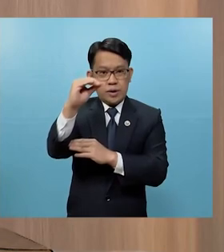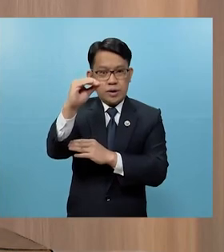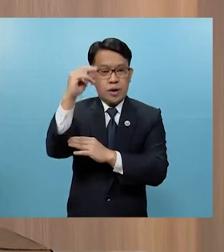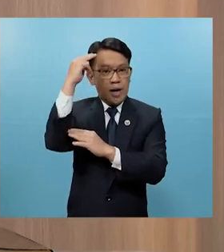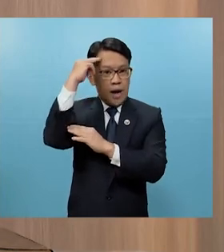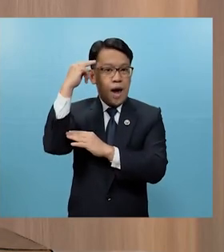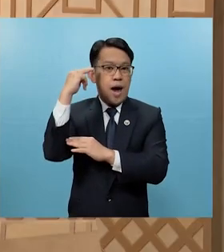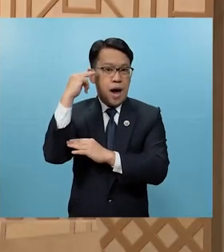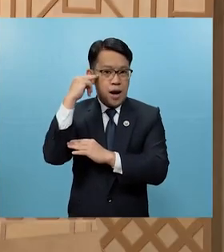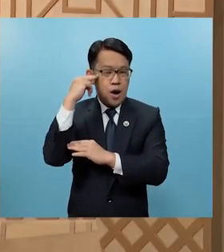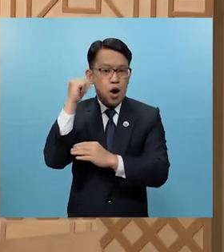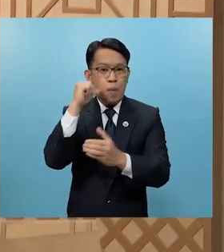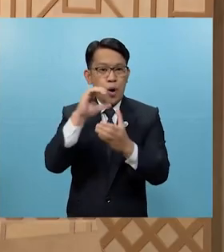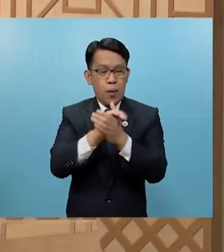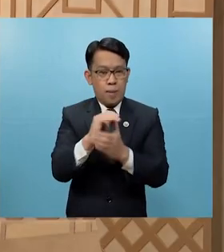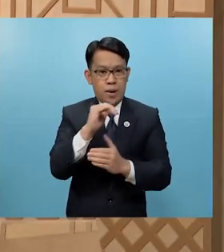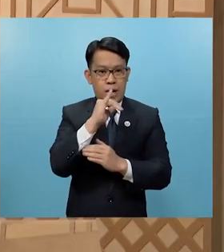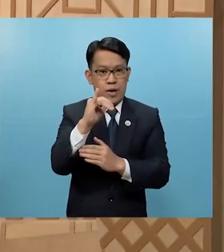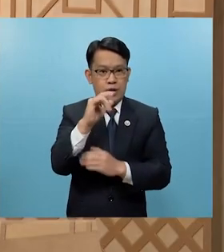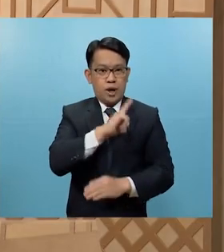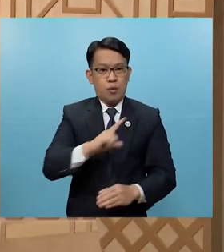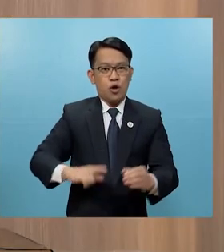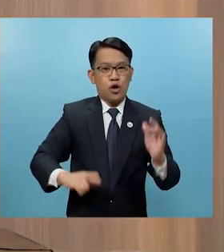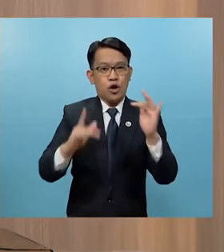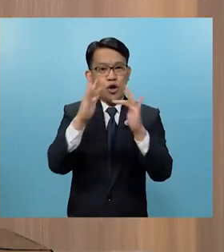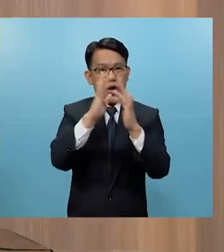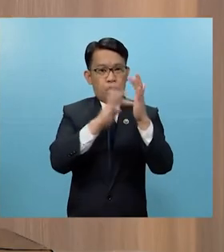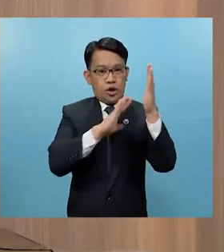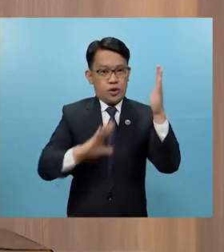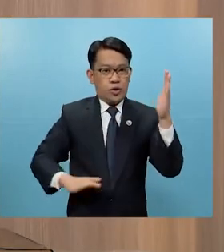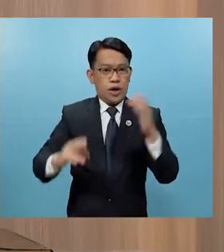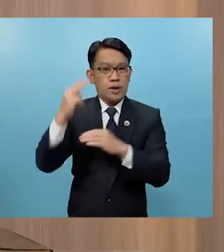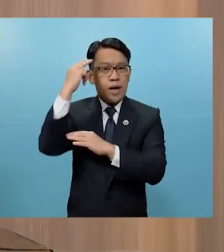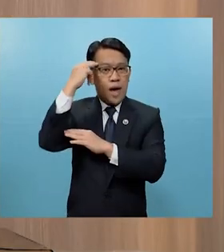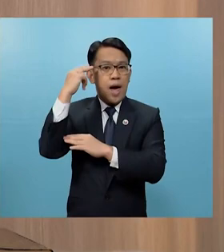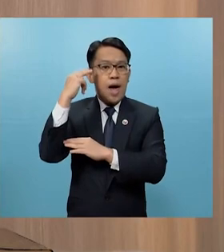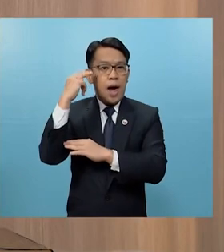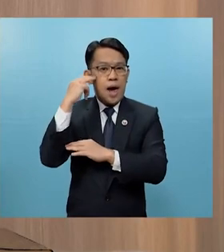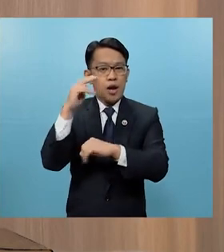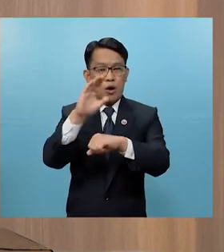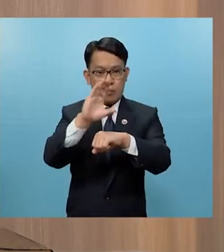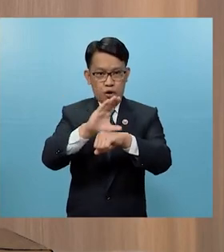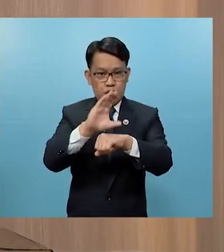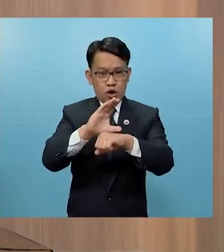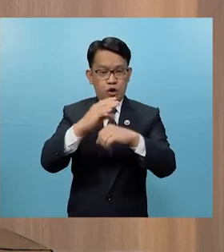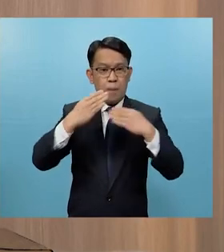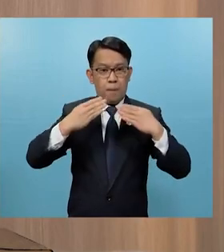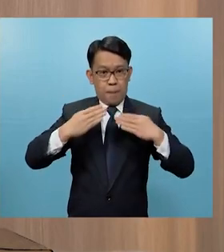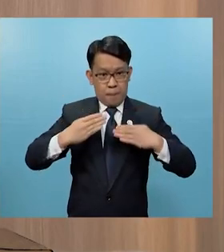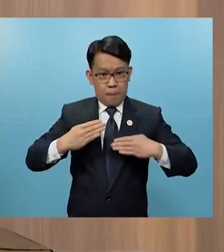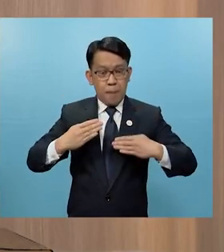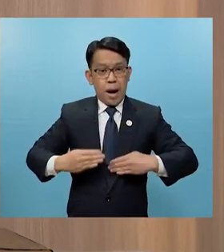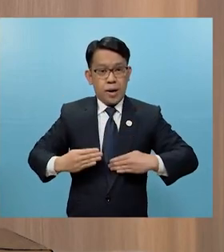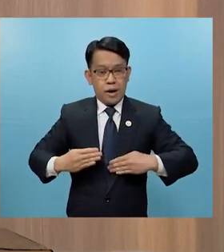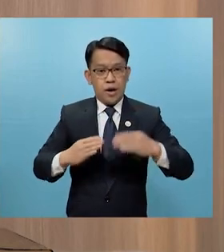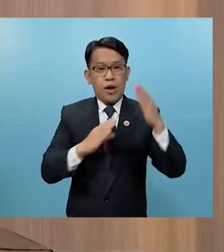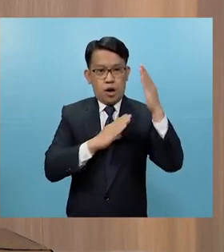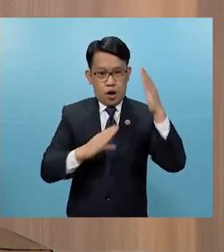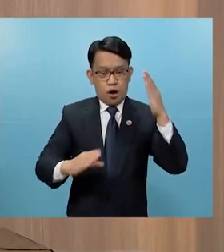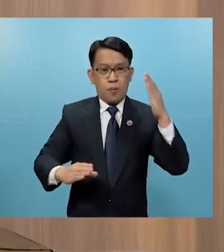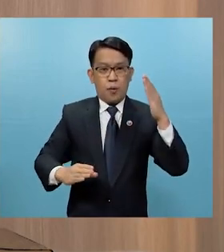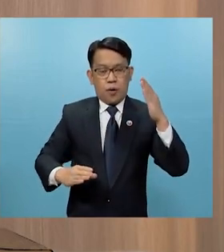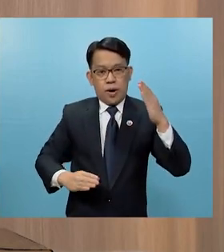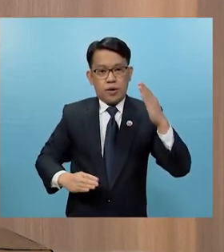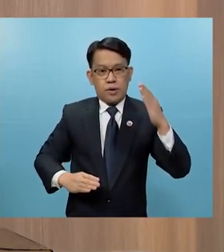pangulo ng kanyang asawa tulad naman ng Panginoon Diyos Kristo na ulo ng Iglesia na kanyang katawan Hindi po marapat